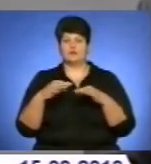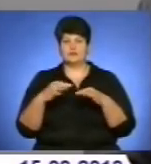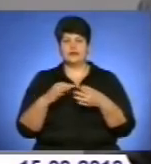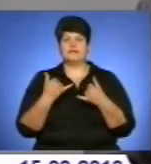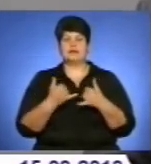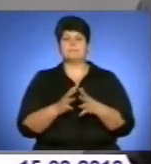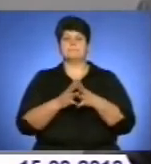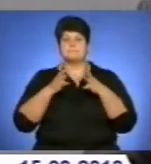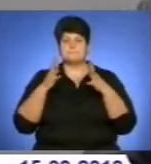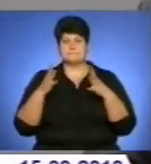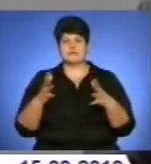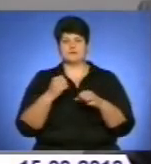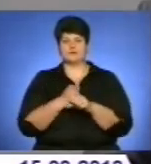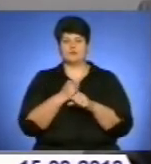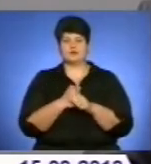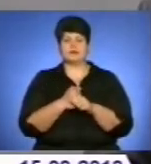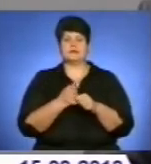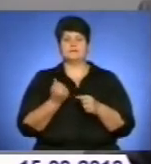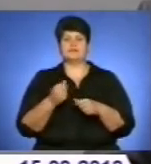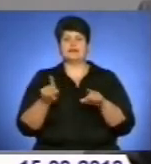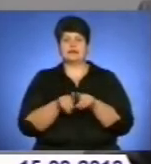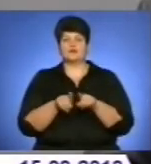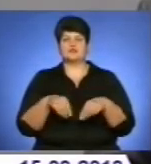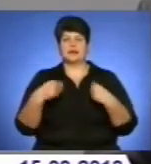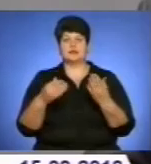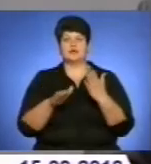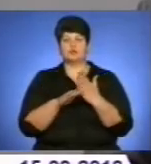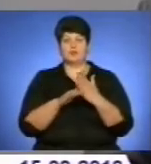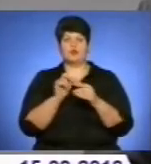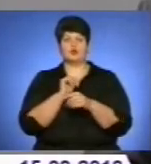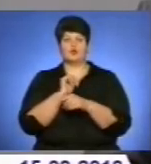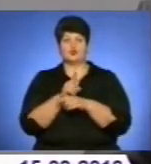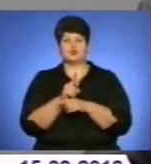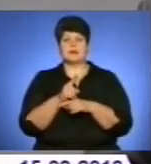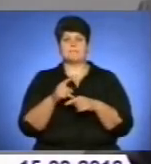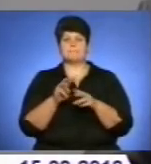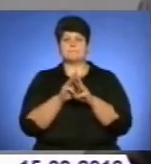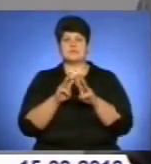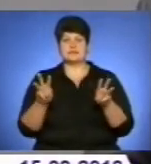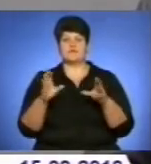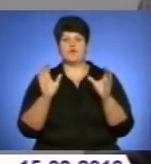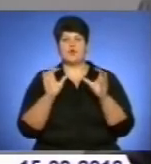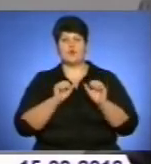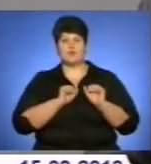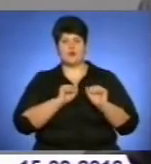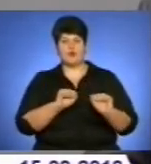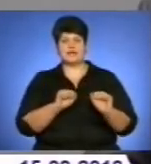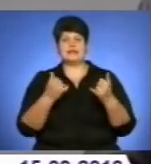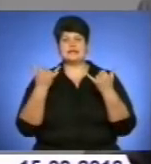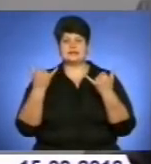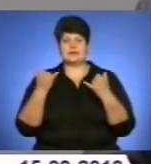облафтодору та підрозділам Державної служби надзвичайних ситуацій в області для буксирування і відбуксирування